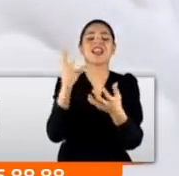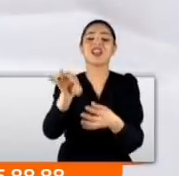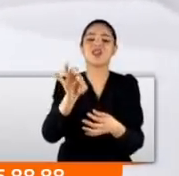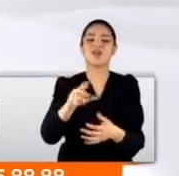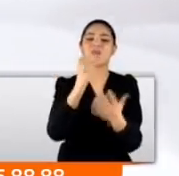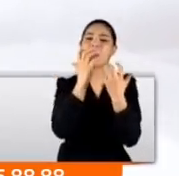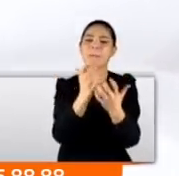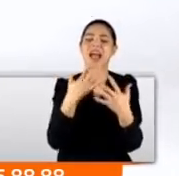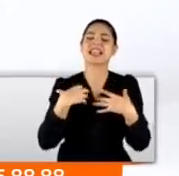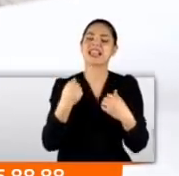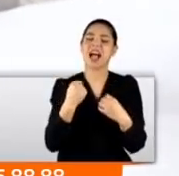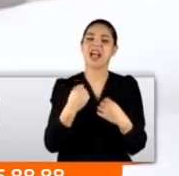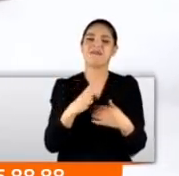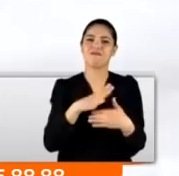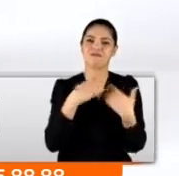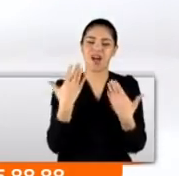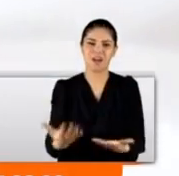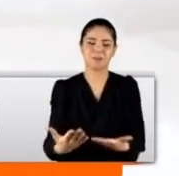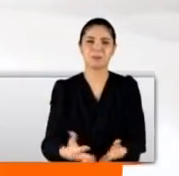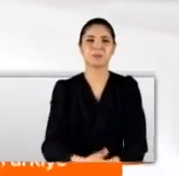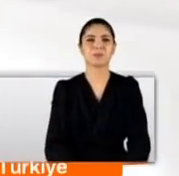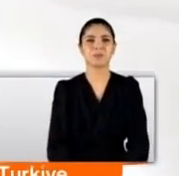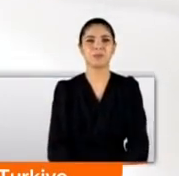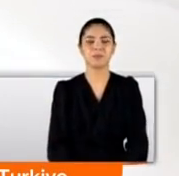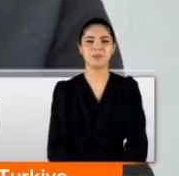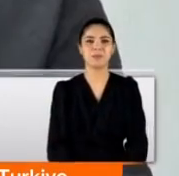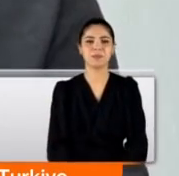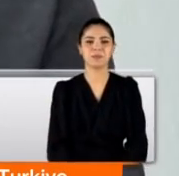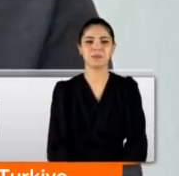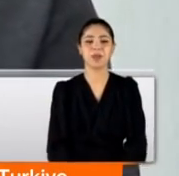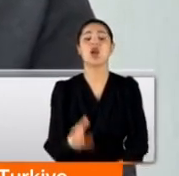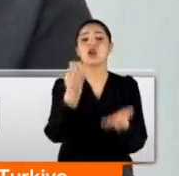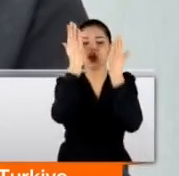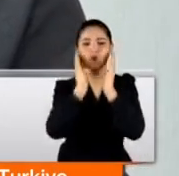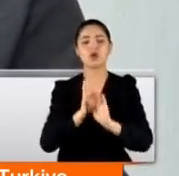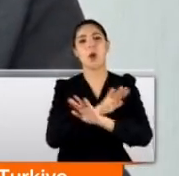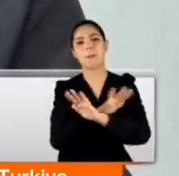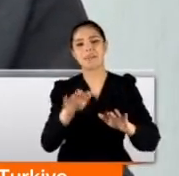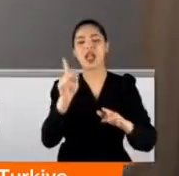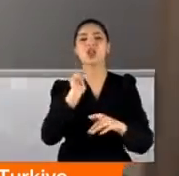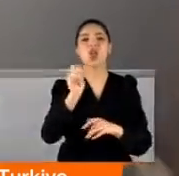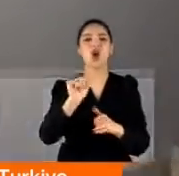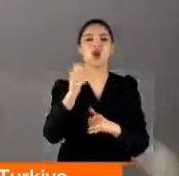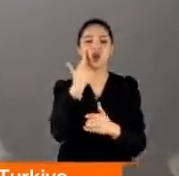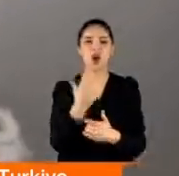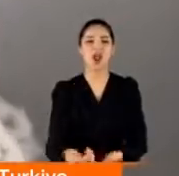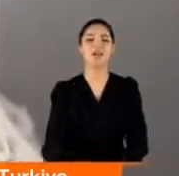onları sağlıklı bir şekilde büyütmenin telaşına kapılmış durumda. Çok şükür atlattık o zorlu günleri.